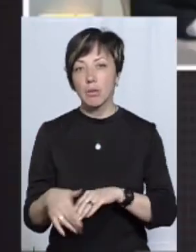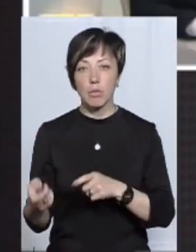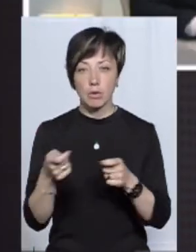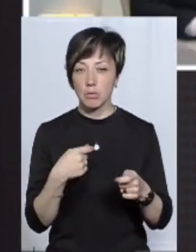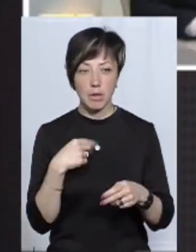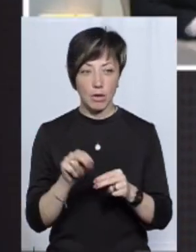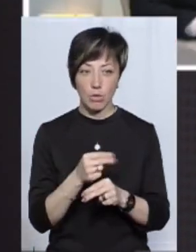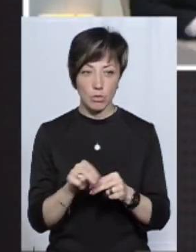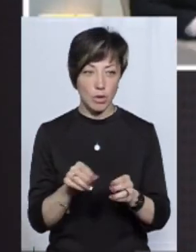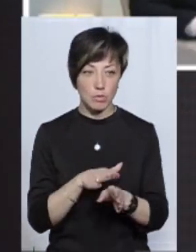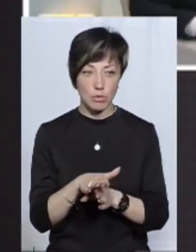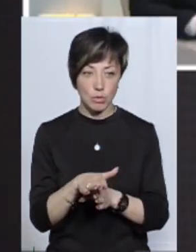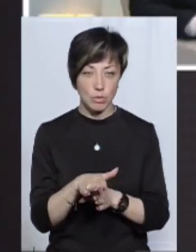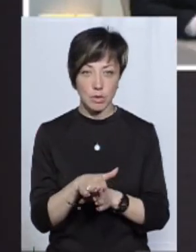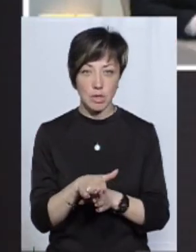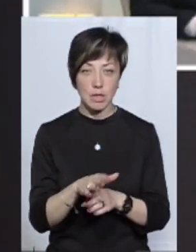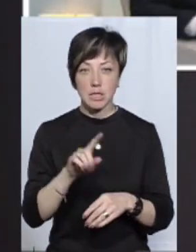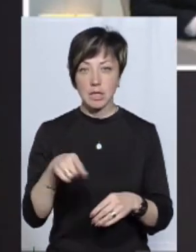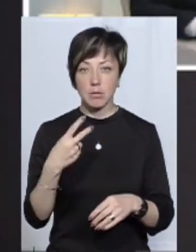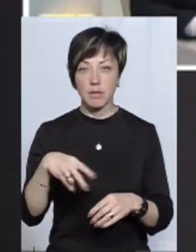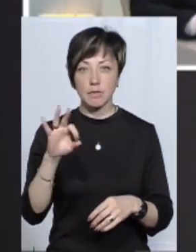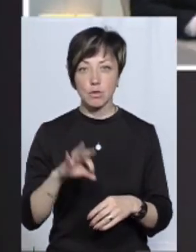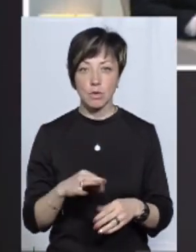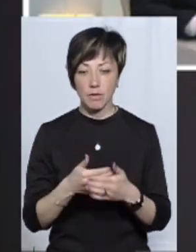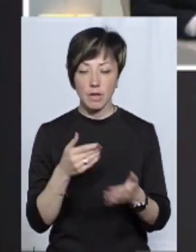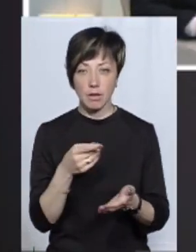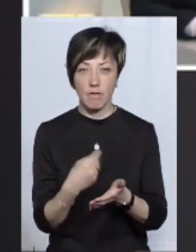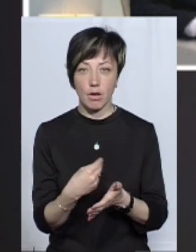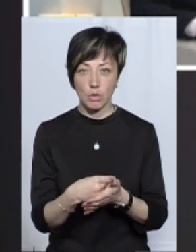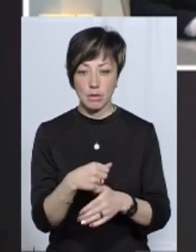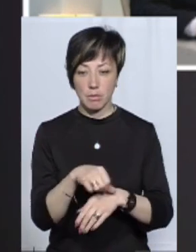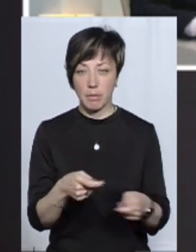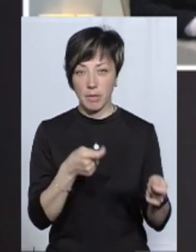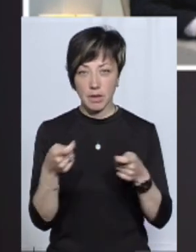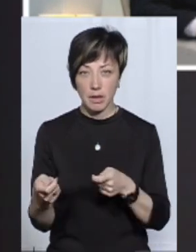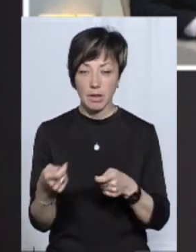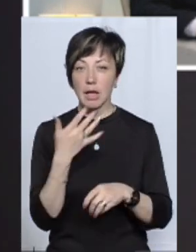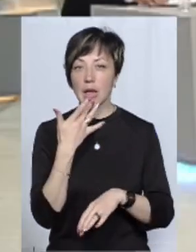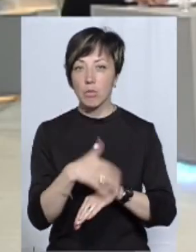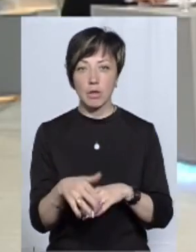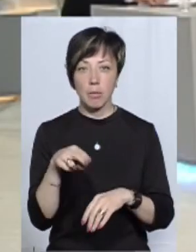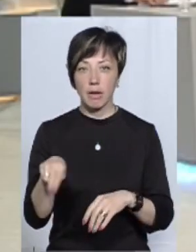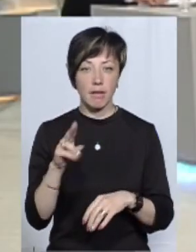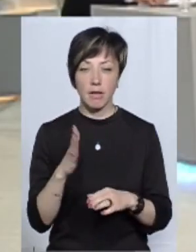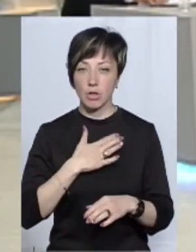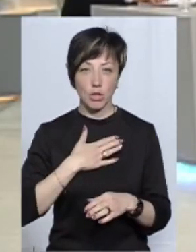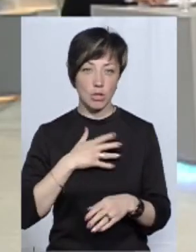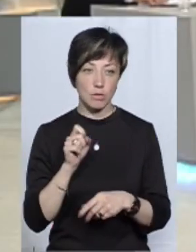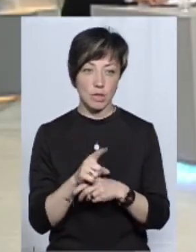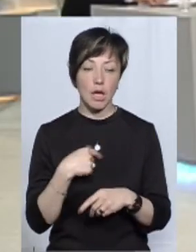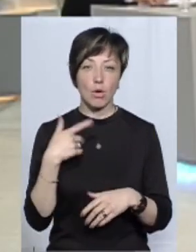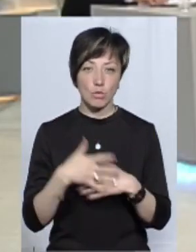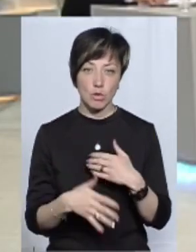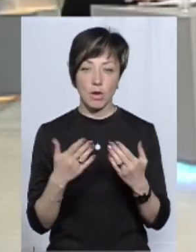коригуємо абсолютно, ми стягуємо 20% від митної вартості. Імпортне ПДВ – це зовсім не наша прерогатива.